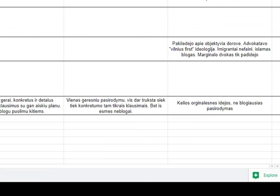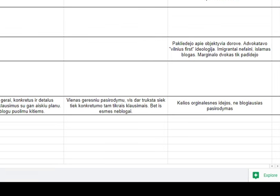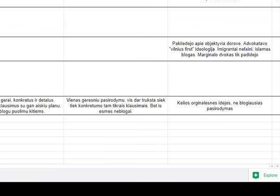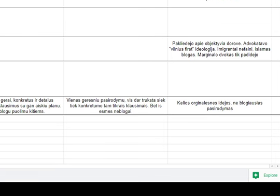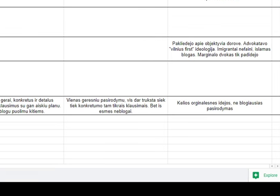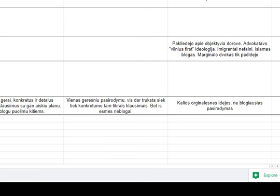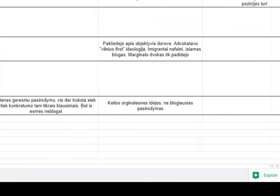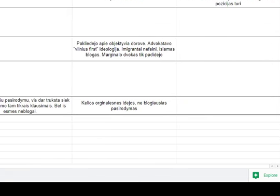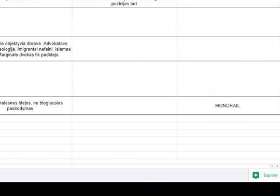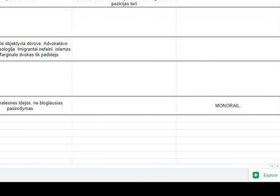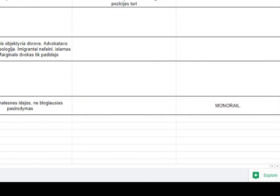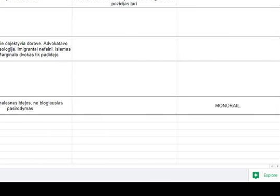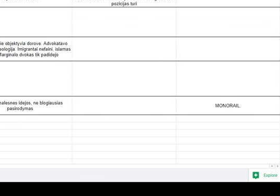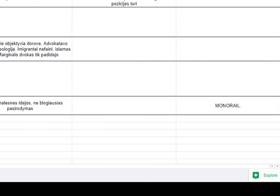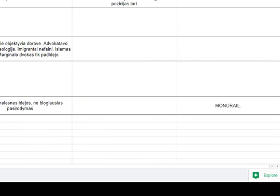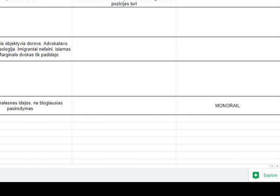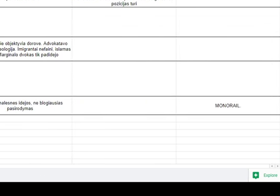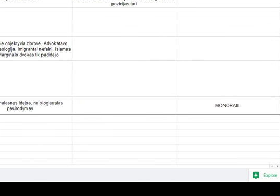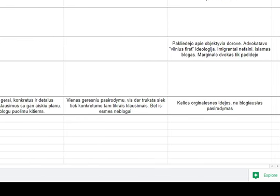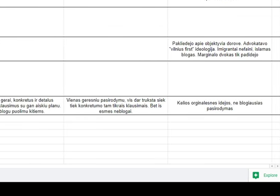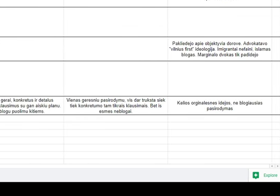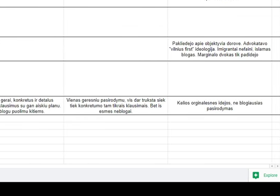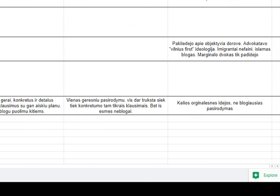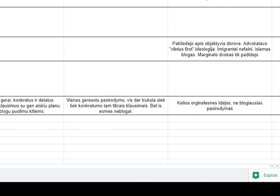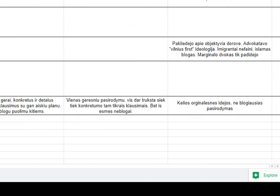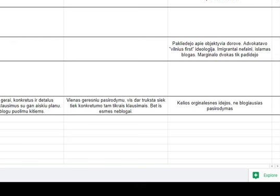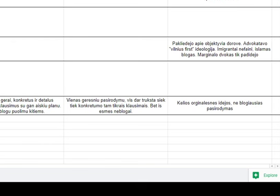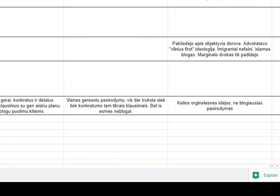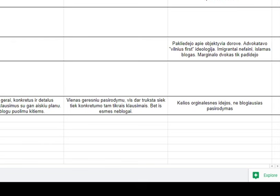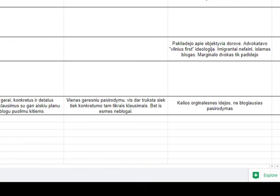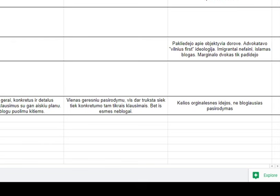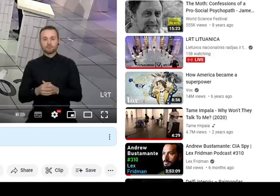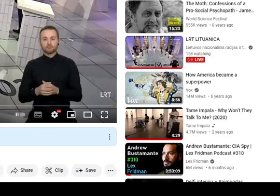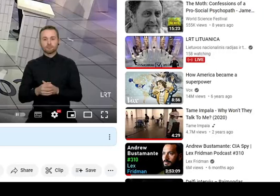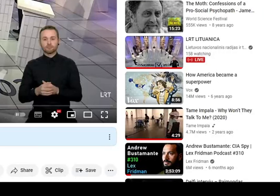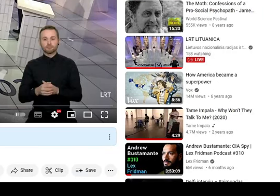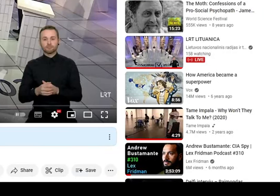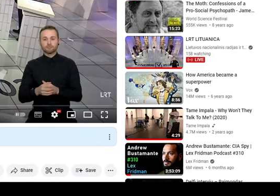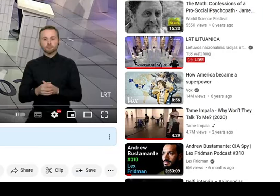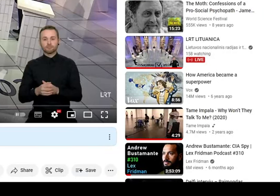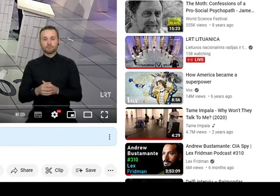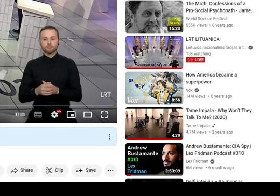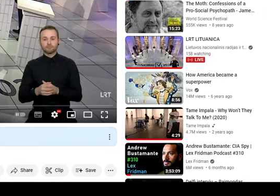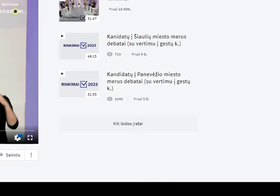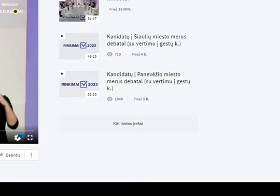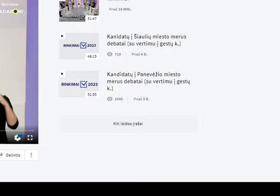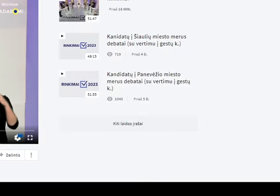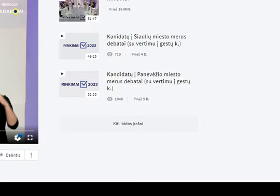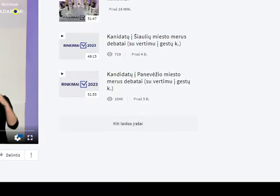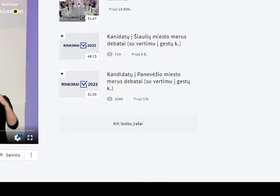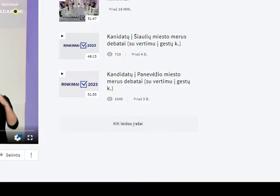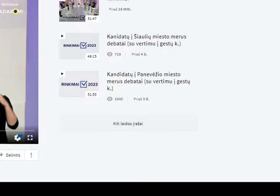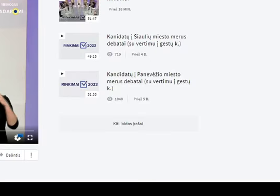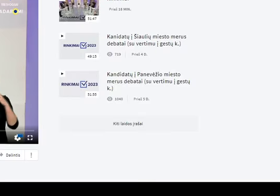žiūrėsim. Aš pažiūrėsiu, ši čia jo pasimatėjau, kaip let Vilniaus, Zabės Vilniaus įdomu, daug jau debatų po kaune, daug mažiau, bet irgi būtų.